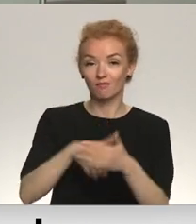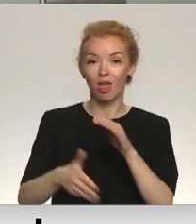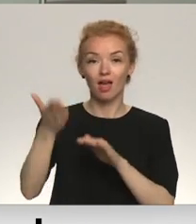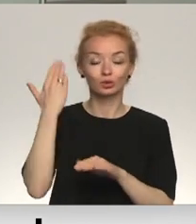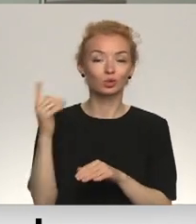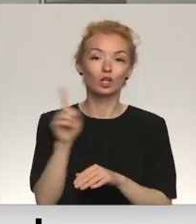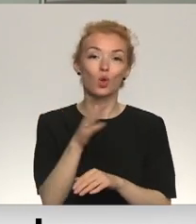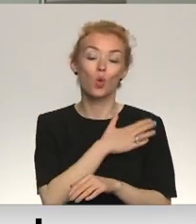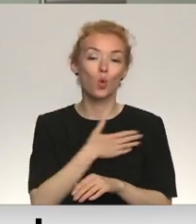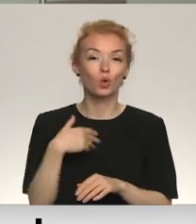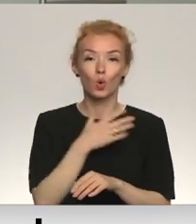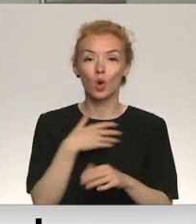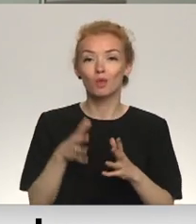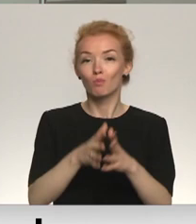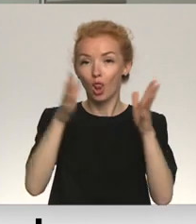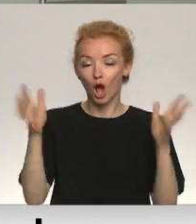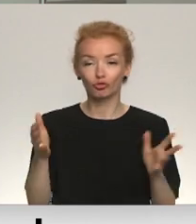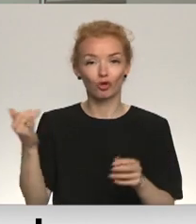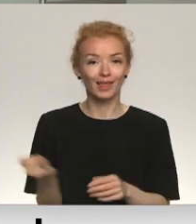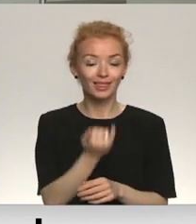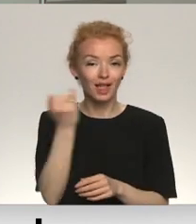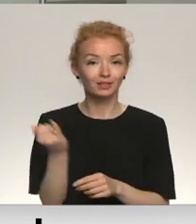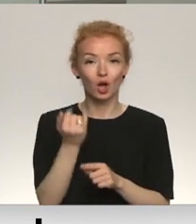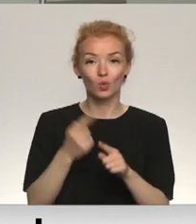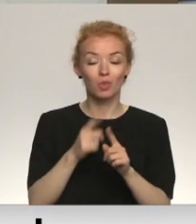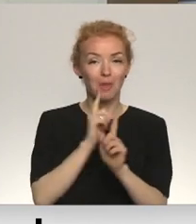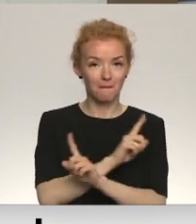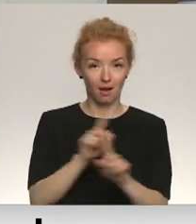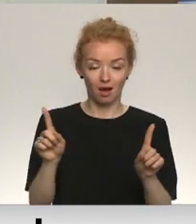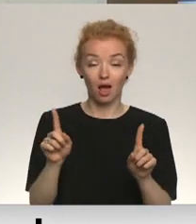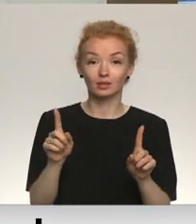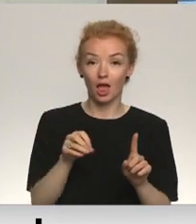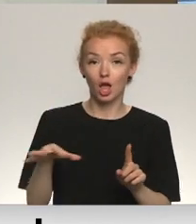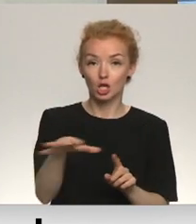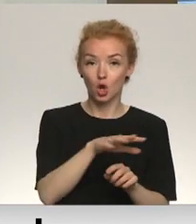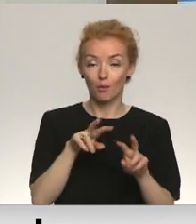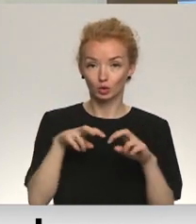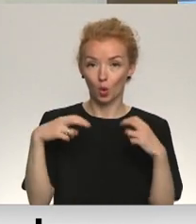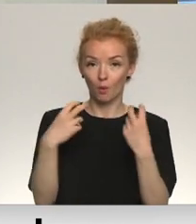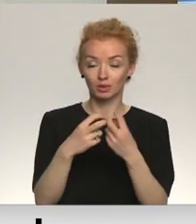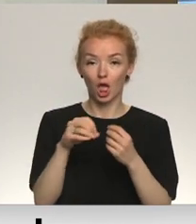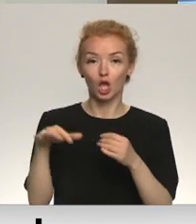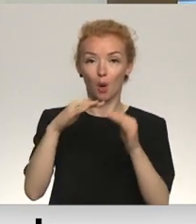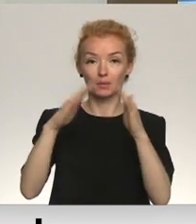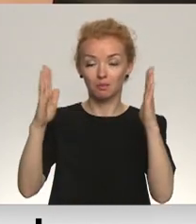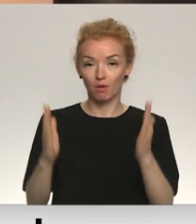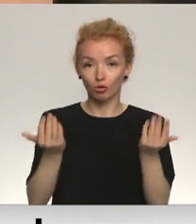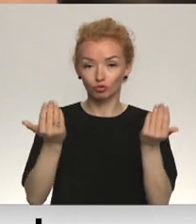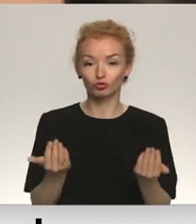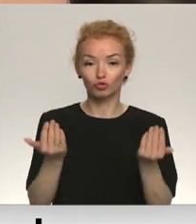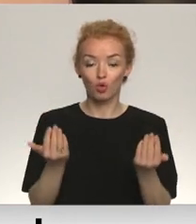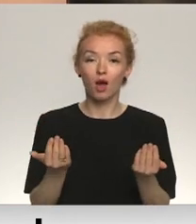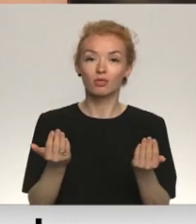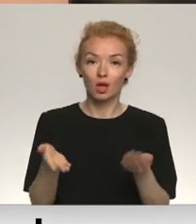ārkārtīgi, daudzveidīga, interesanta un neparasta. Eiropas komisijas Eiropas mājā šodien tiek locīti